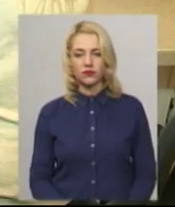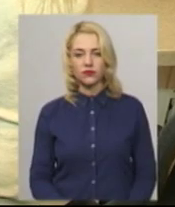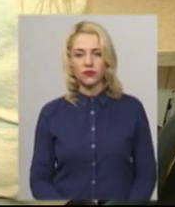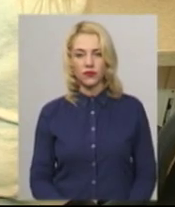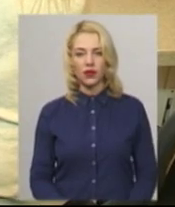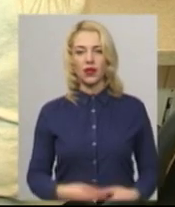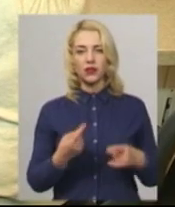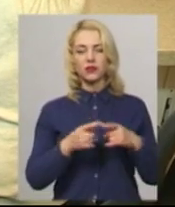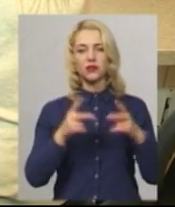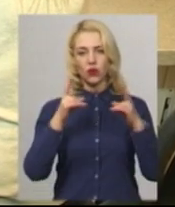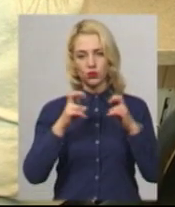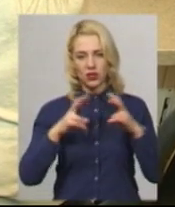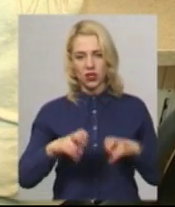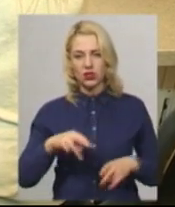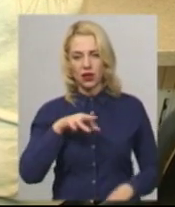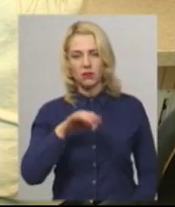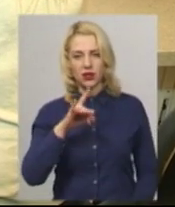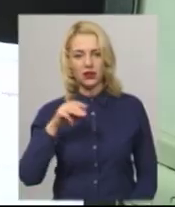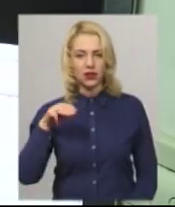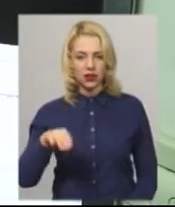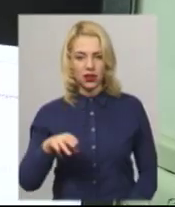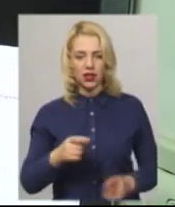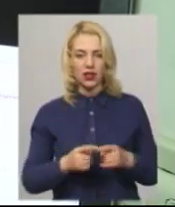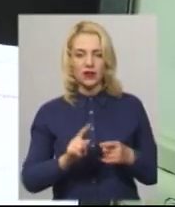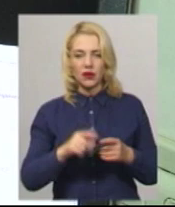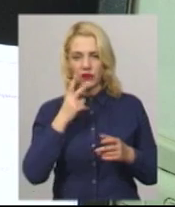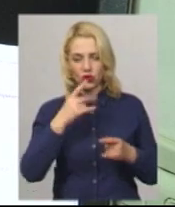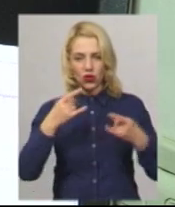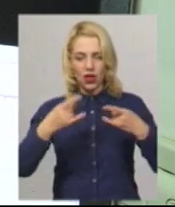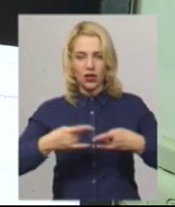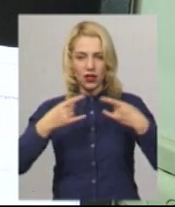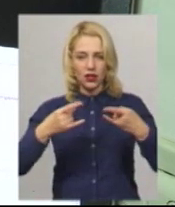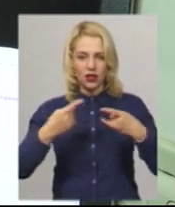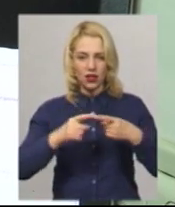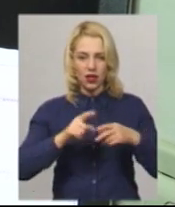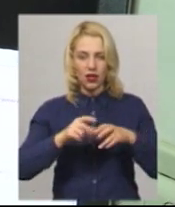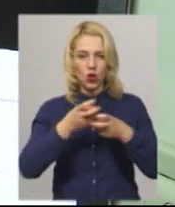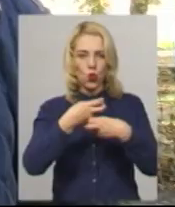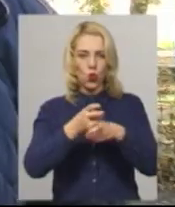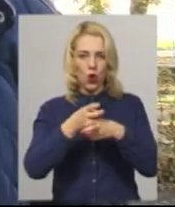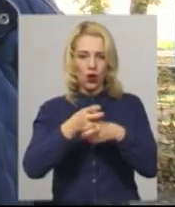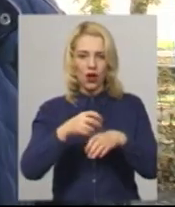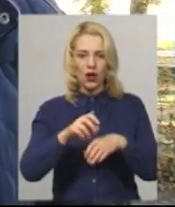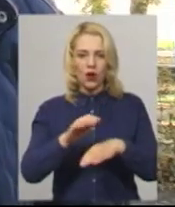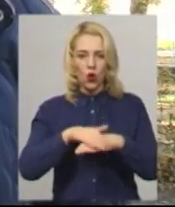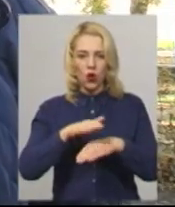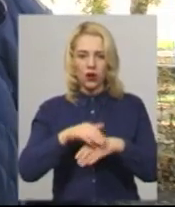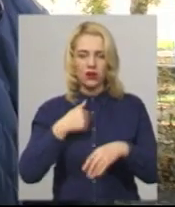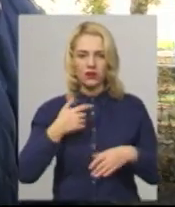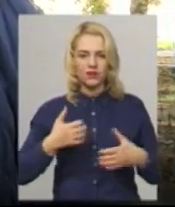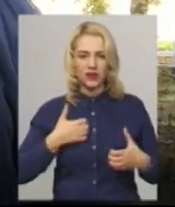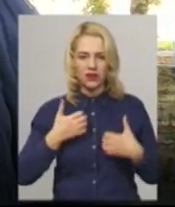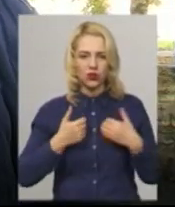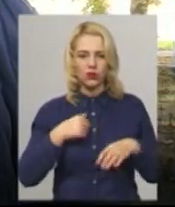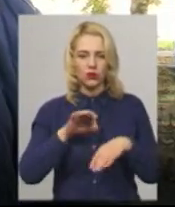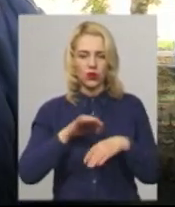Це обстеження на апараті магнітно-резонансної терапії. На екрані чітко видно колінний суглоб у різних проекціях. Так як воно мене тривожило, боліло,